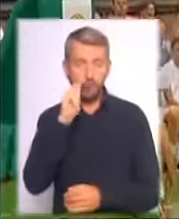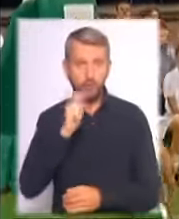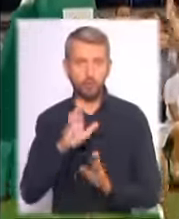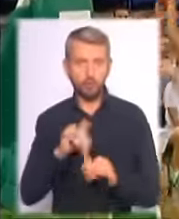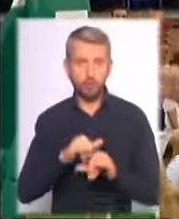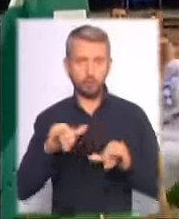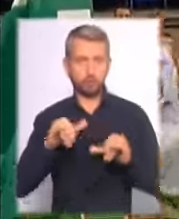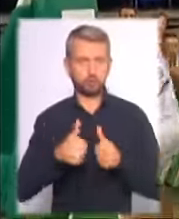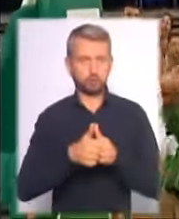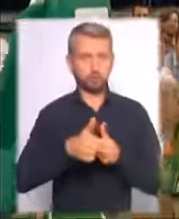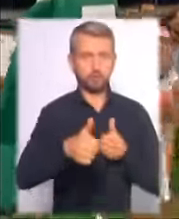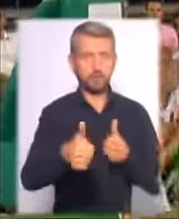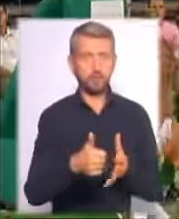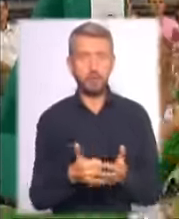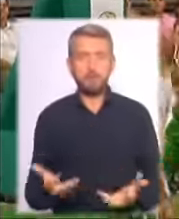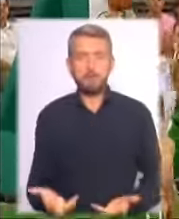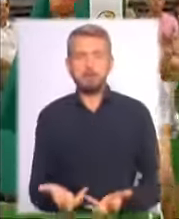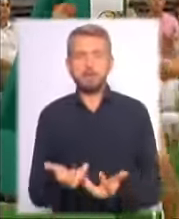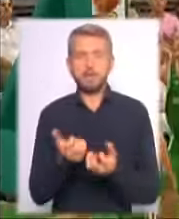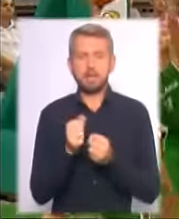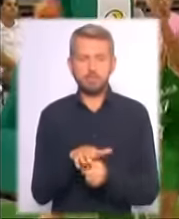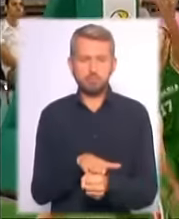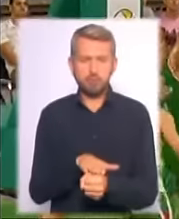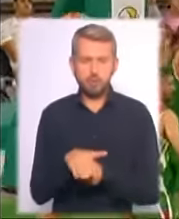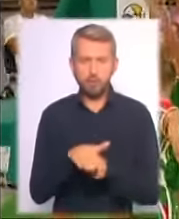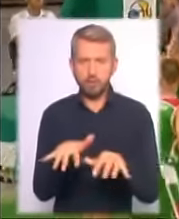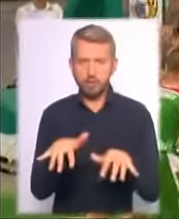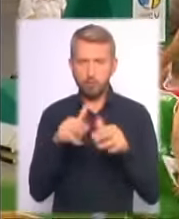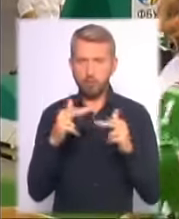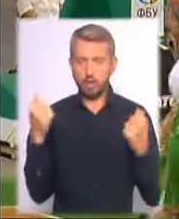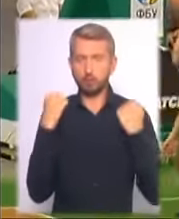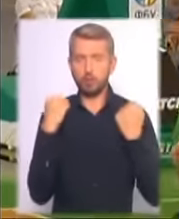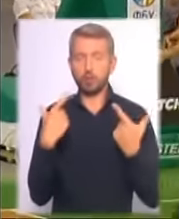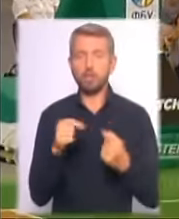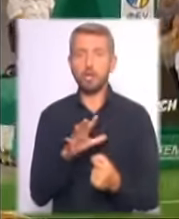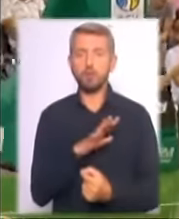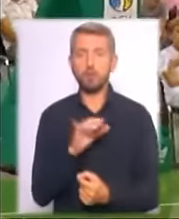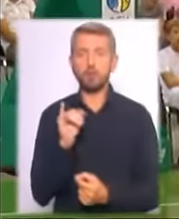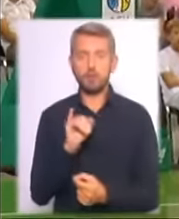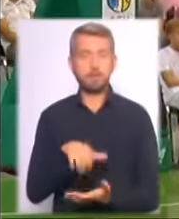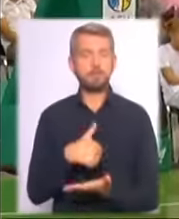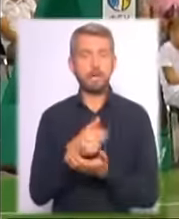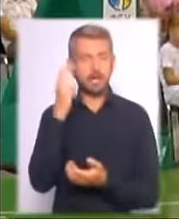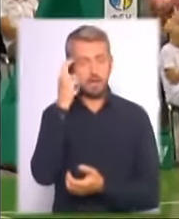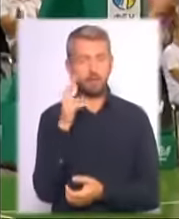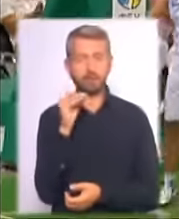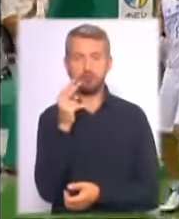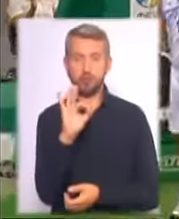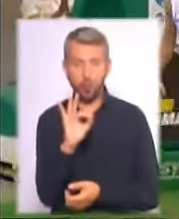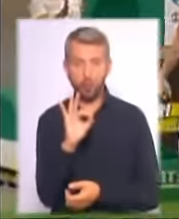перевагу. Підтримка ледь не в чердь заповнених трибун Паласу спорту, де був і мер Києва Віталій Клічко,